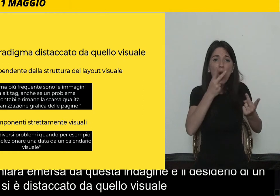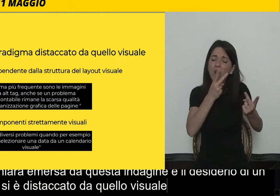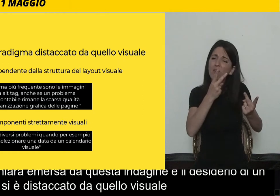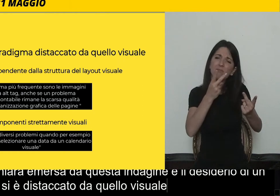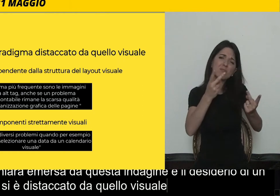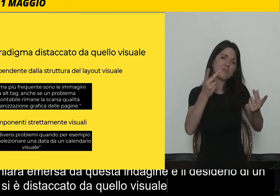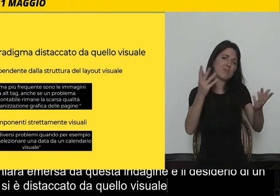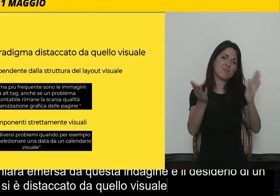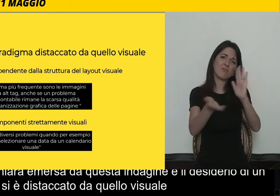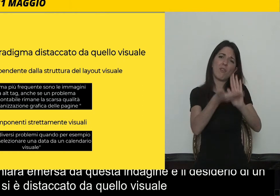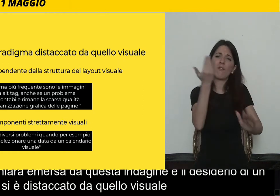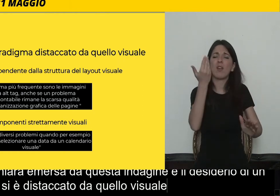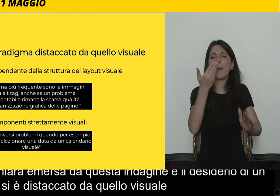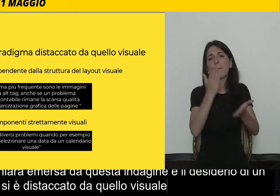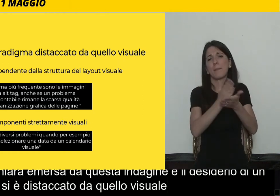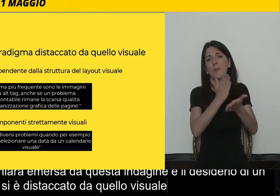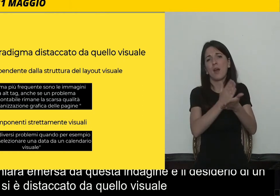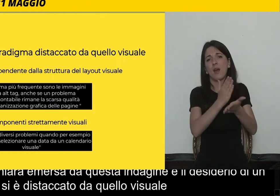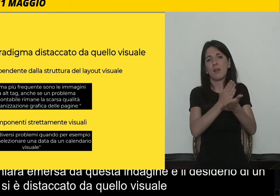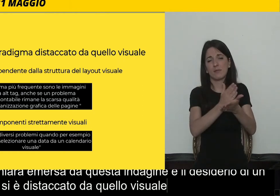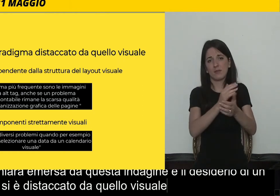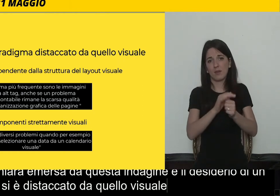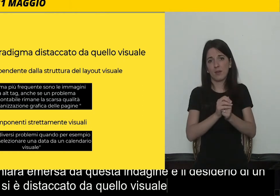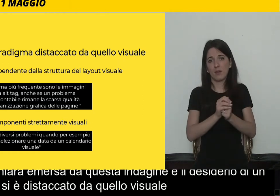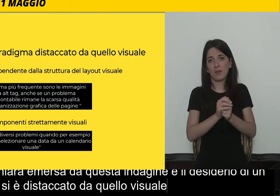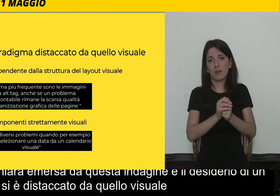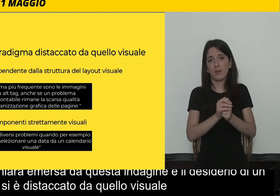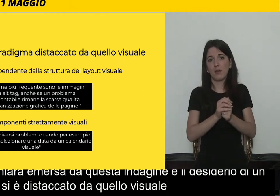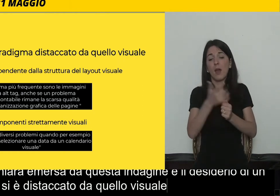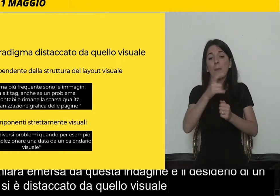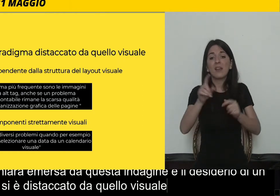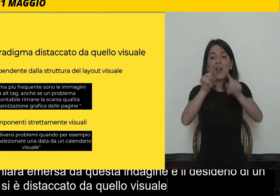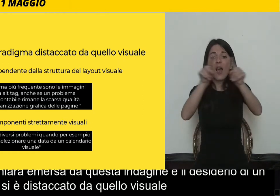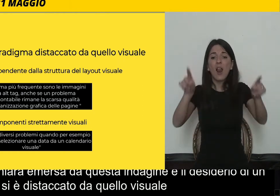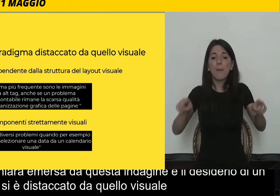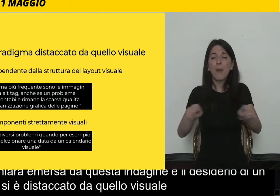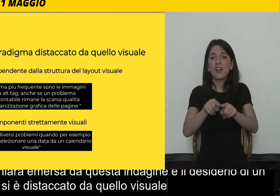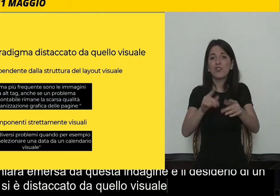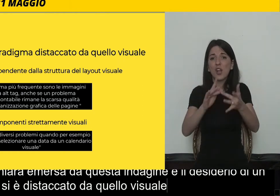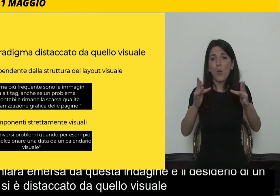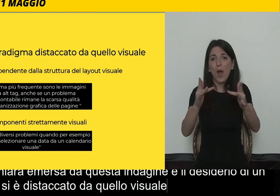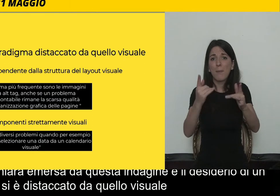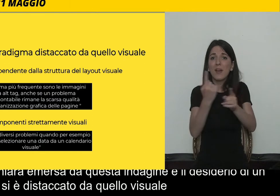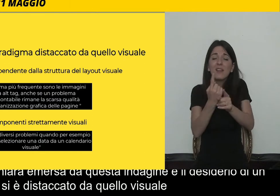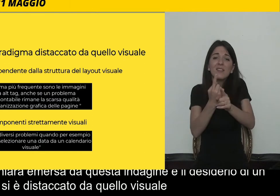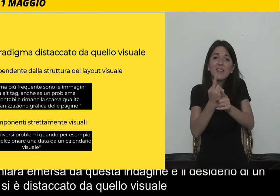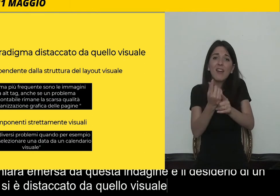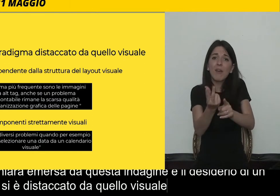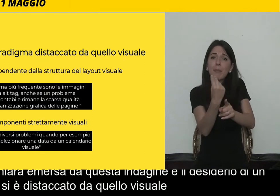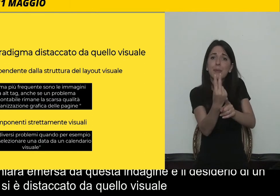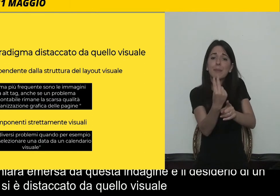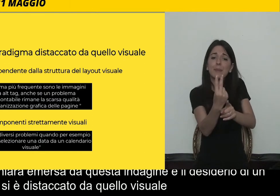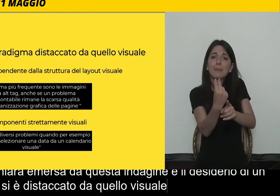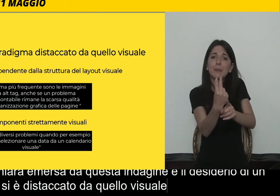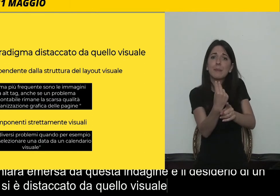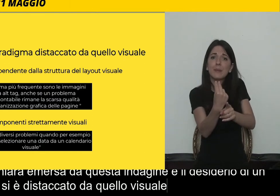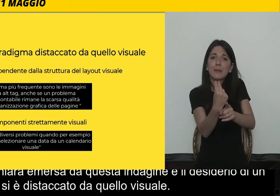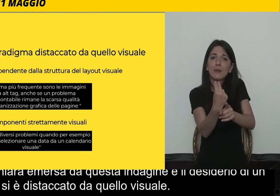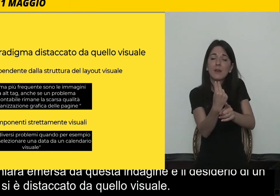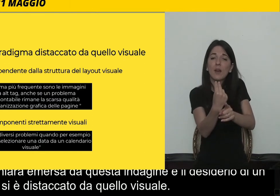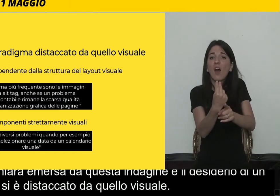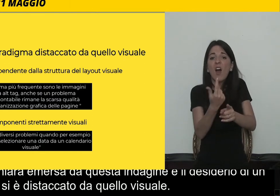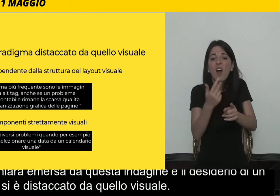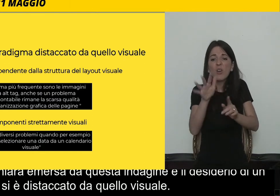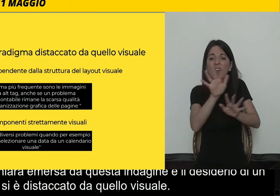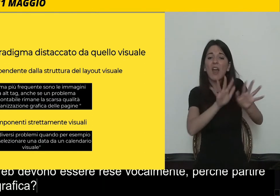le pagine web devono essere rese vocalmente, perché partire dalla struttura grafica di una pagina? E gli screen reader a volte fanno questo.